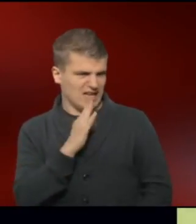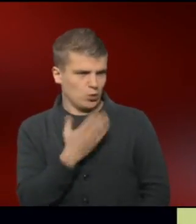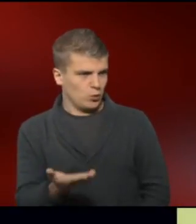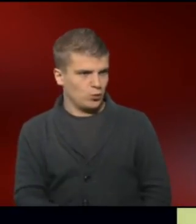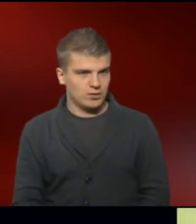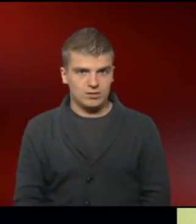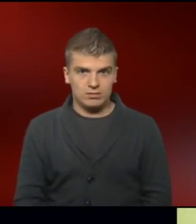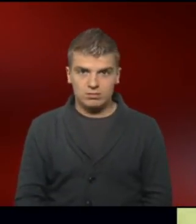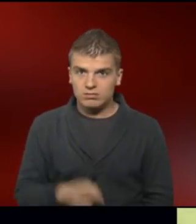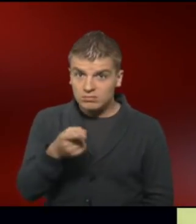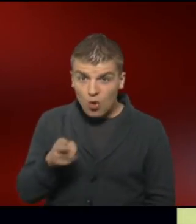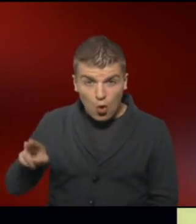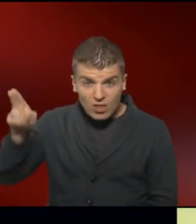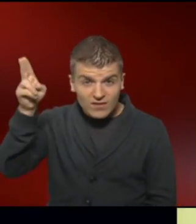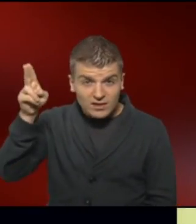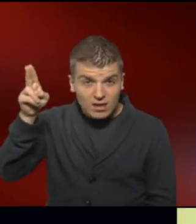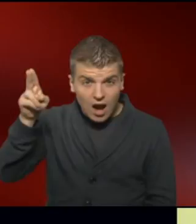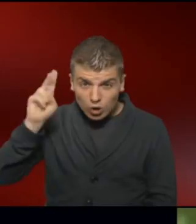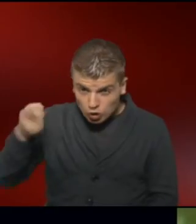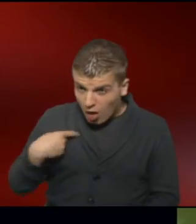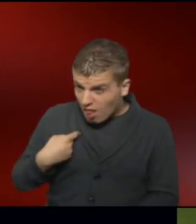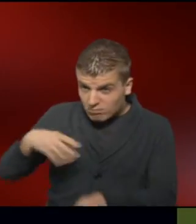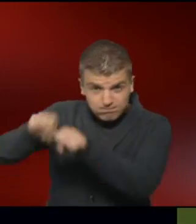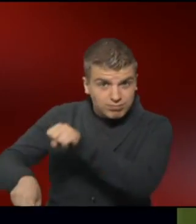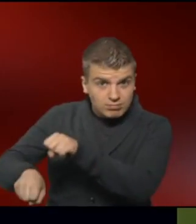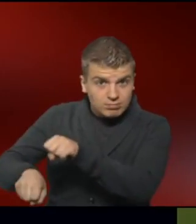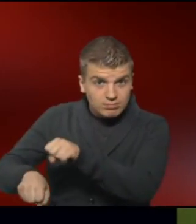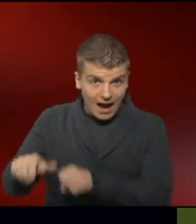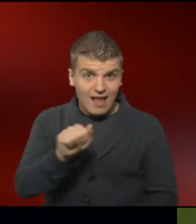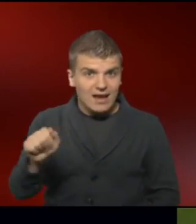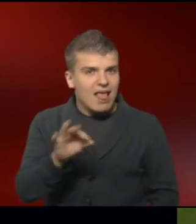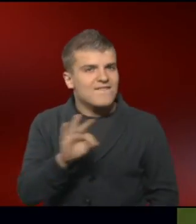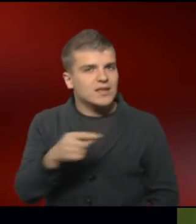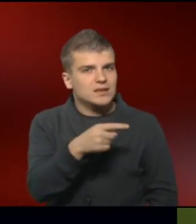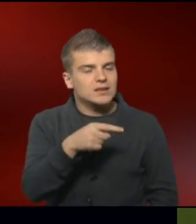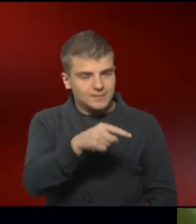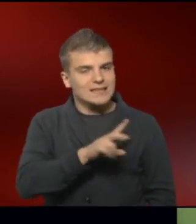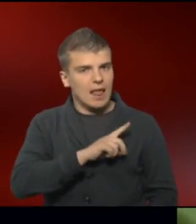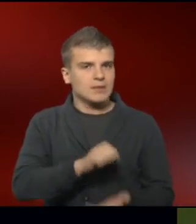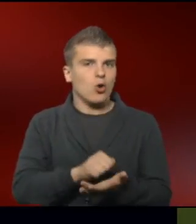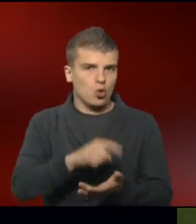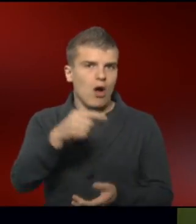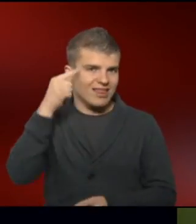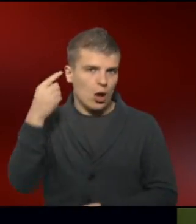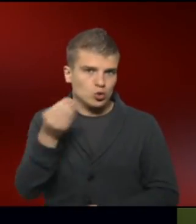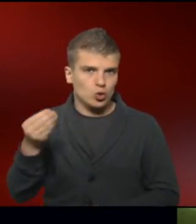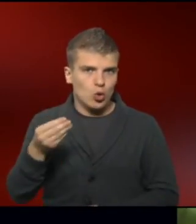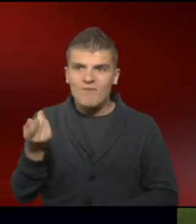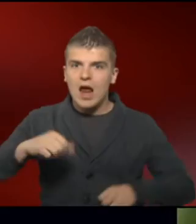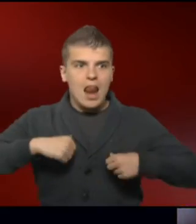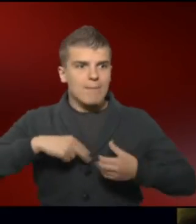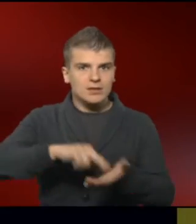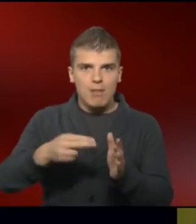Sollte sie die Uni-Karriere sausen lassen? Angela Fritzen, Autorin mit Down-Syndrom, bringt die Lebensplanung der Biologin